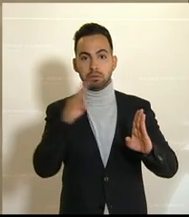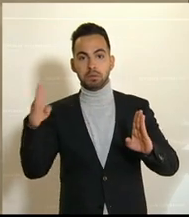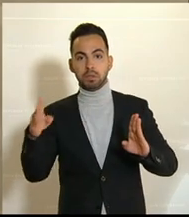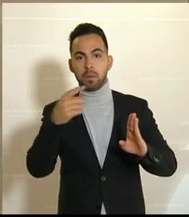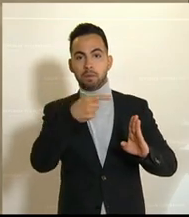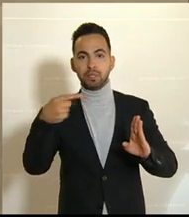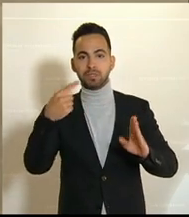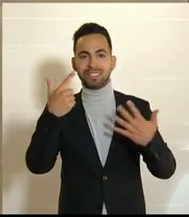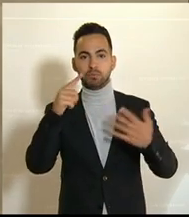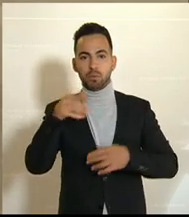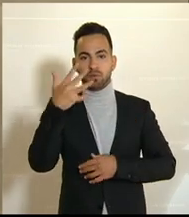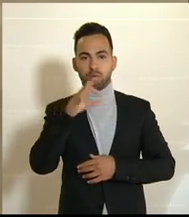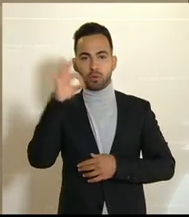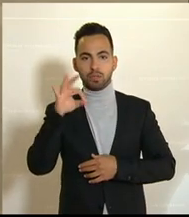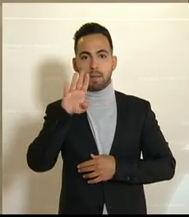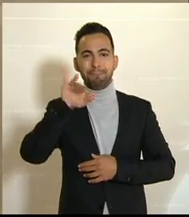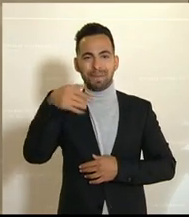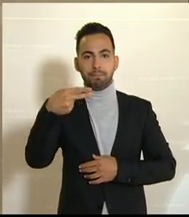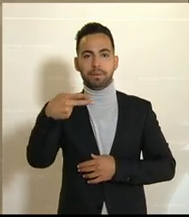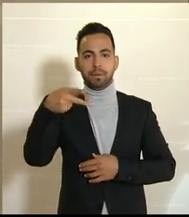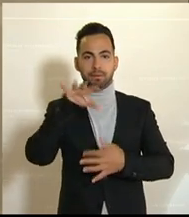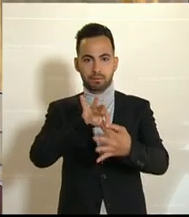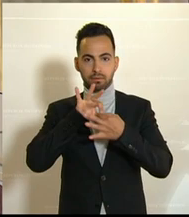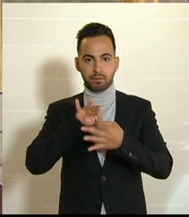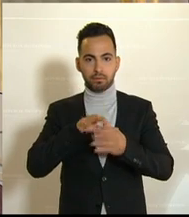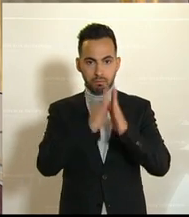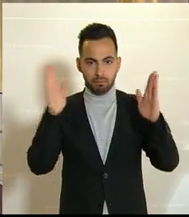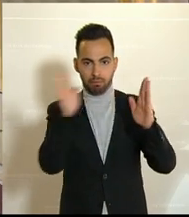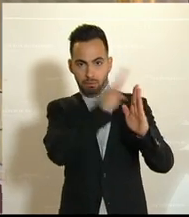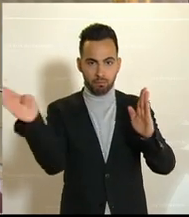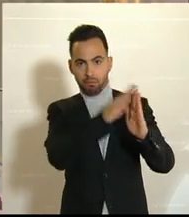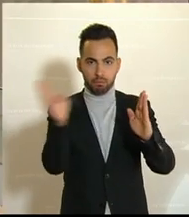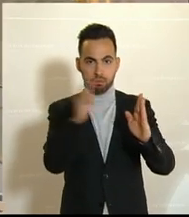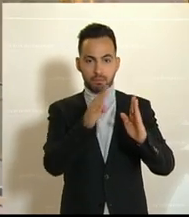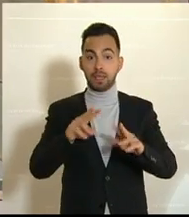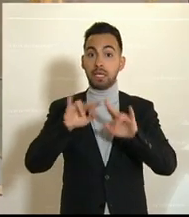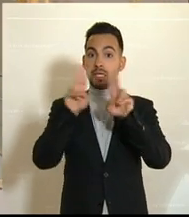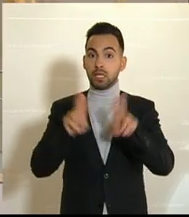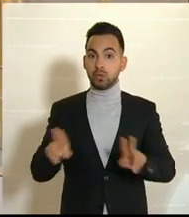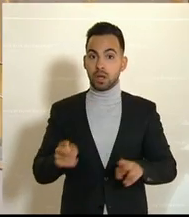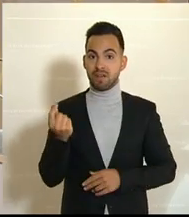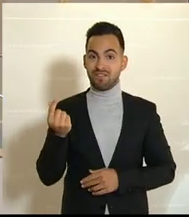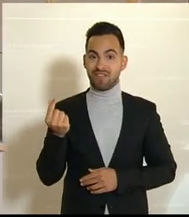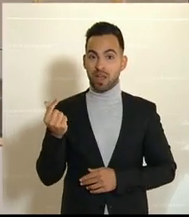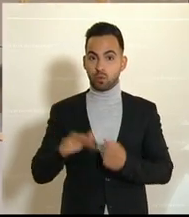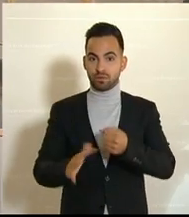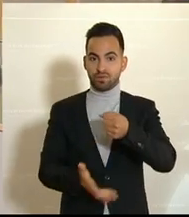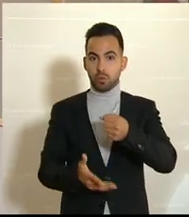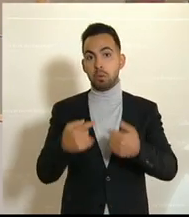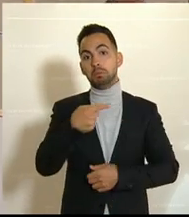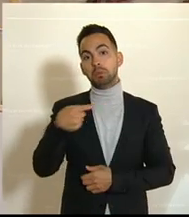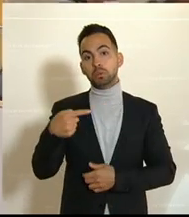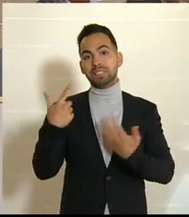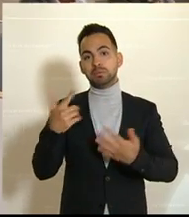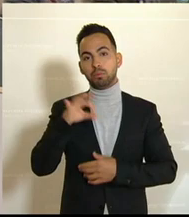7,5 Prozent des Bruttoinlandsproduktes aus. Der Internationale Währungsfonds prognostiziert minus 7 Prozent. Die